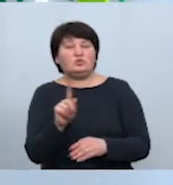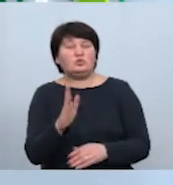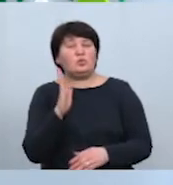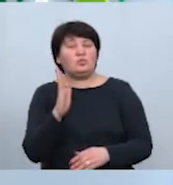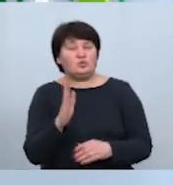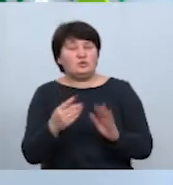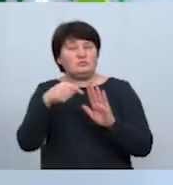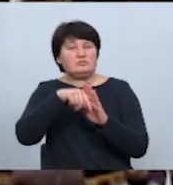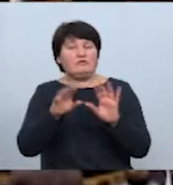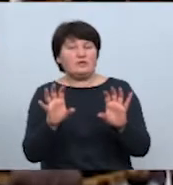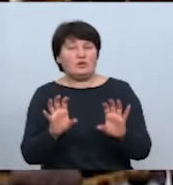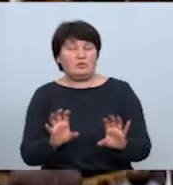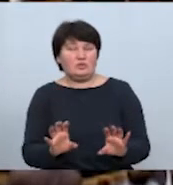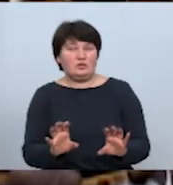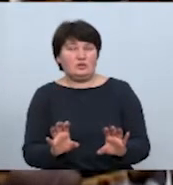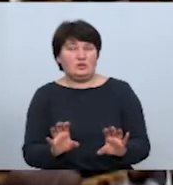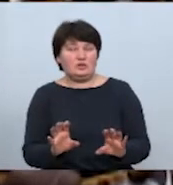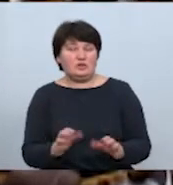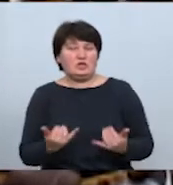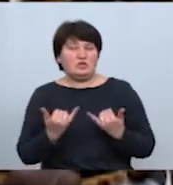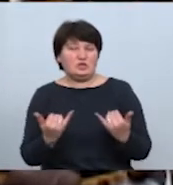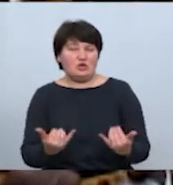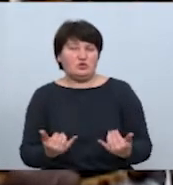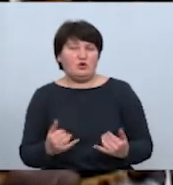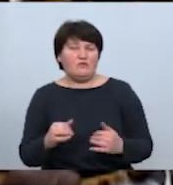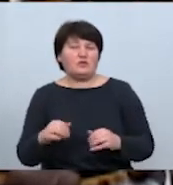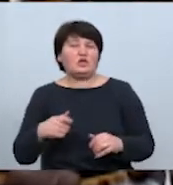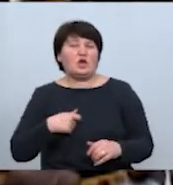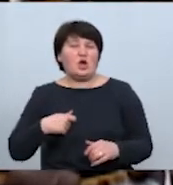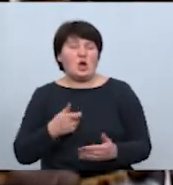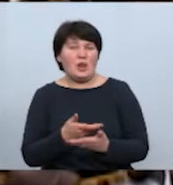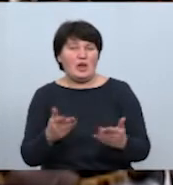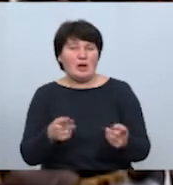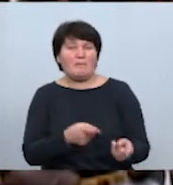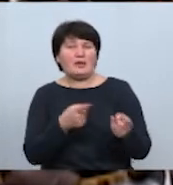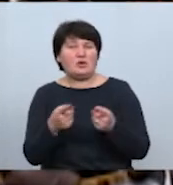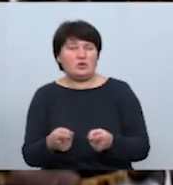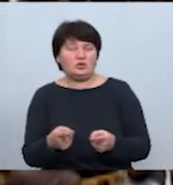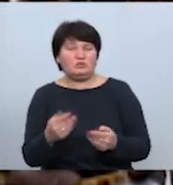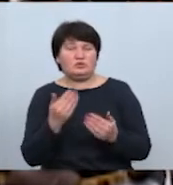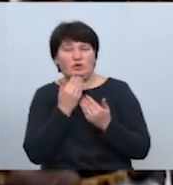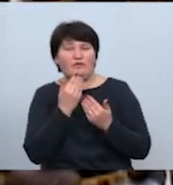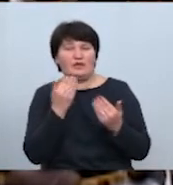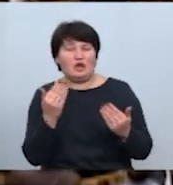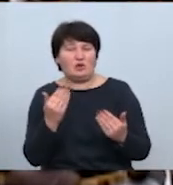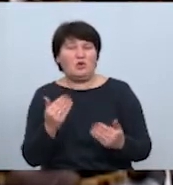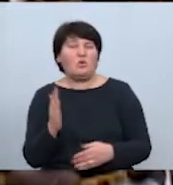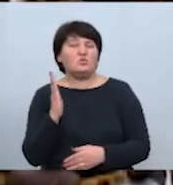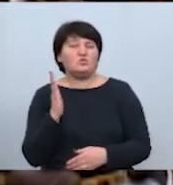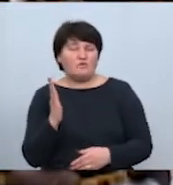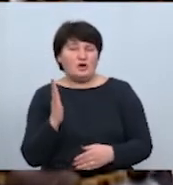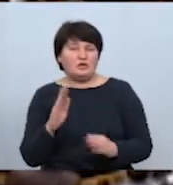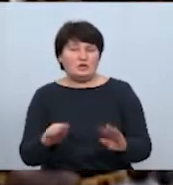закон? Дивіться далі. Шановні колеги, ми переходимо до фінального голосування. Я ставлю на